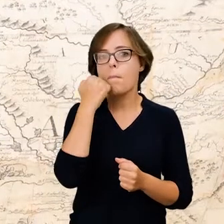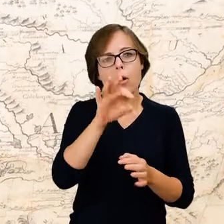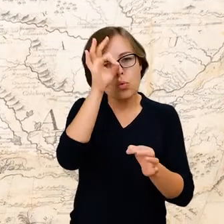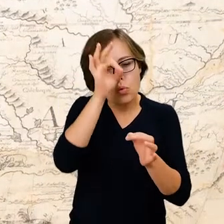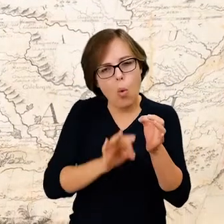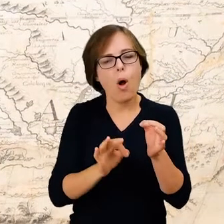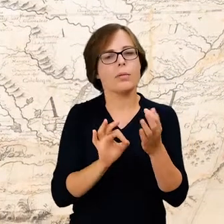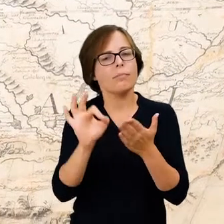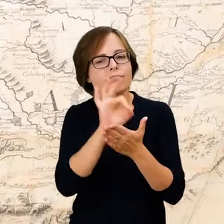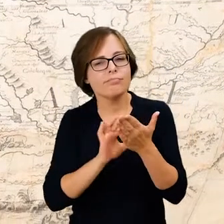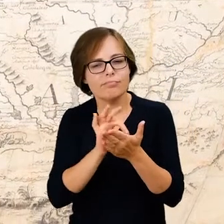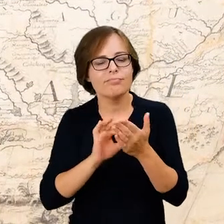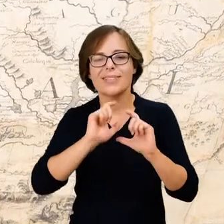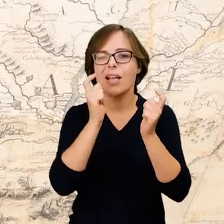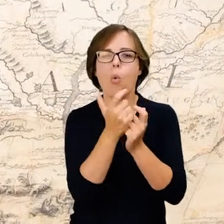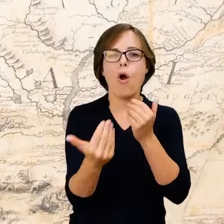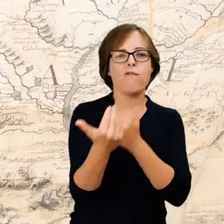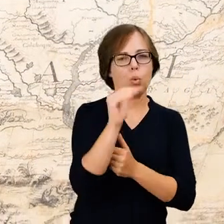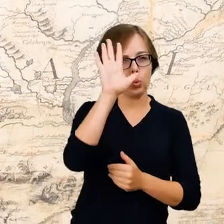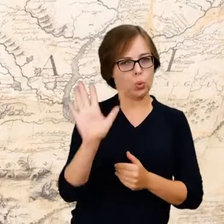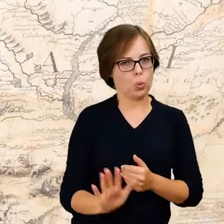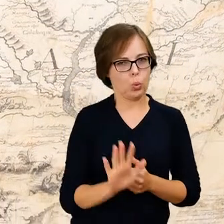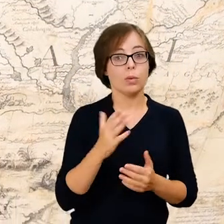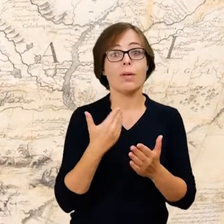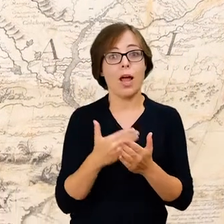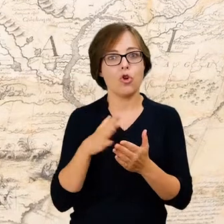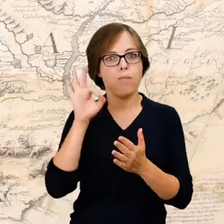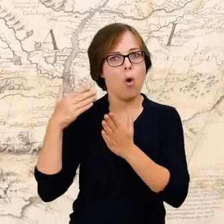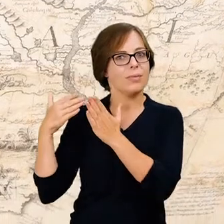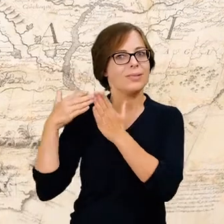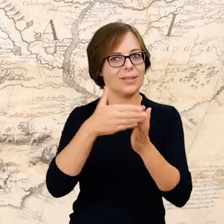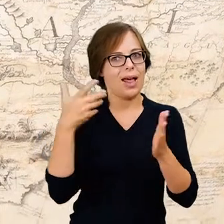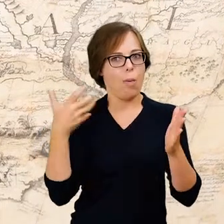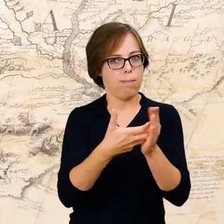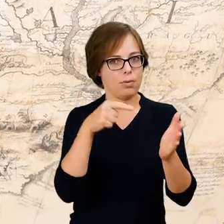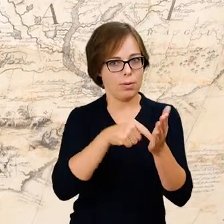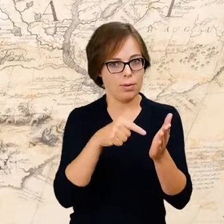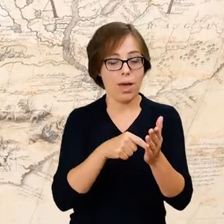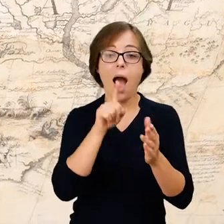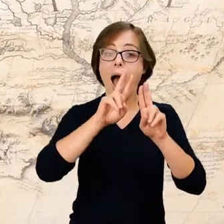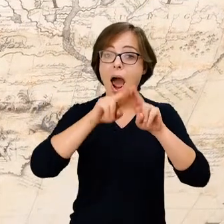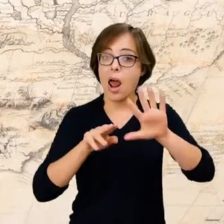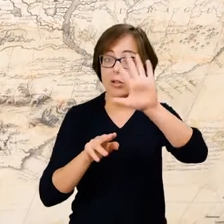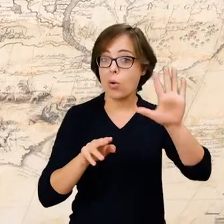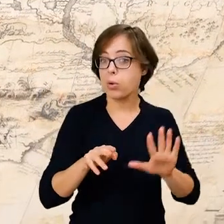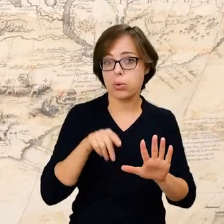całe wybrzeże wschodnie, ponieważ tam dopływały statki. Sam kontynent był jedną wielką niewiadomą. Wiedziano, że mieszkają